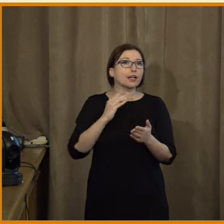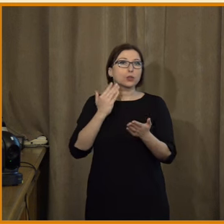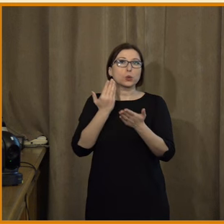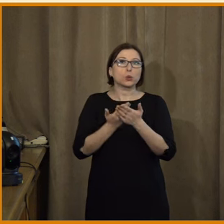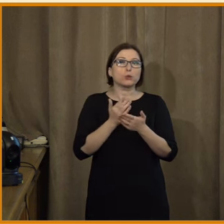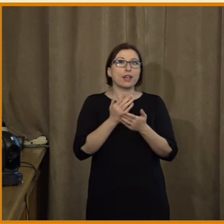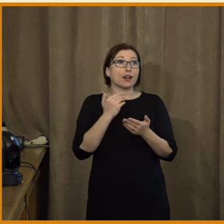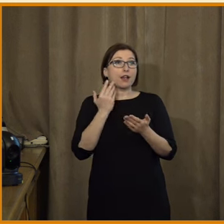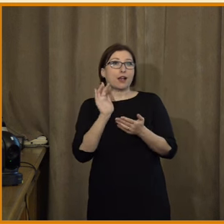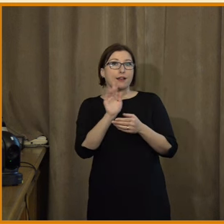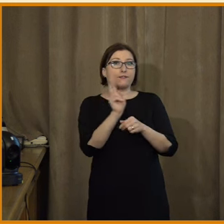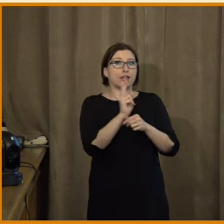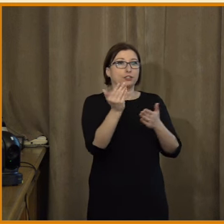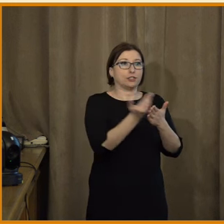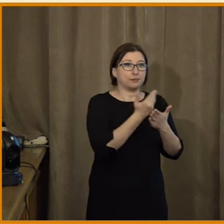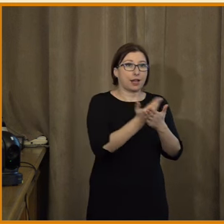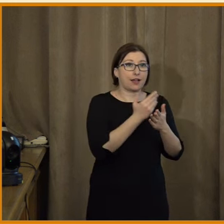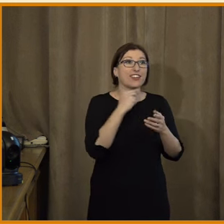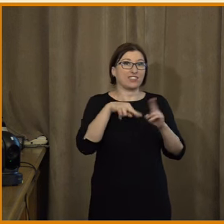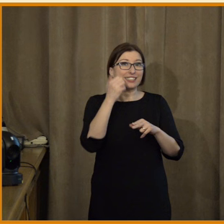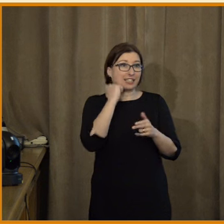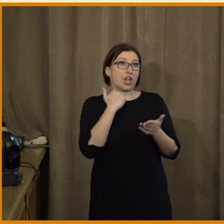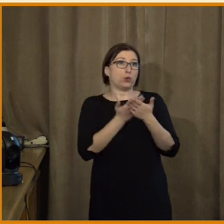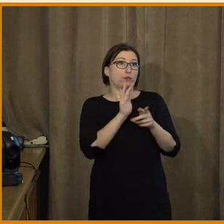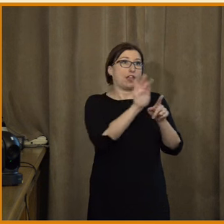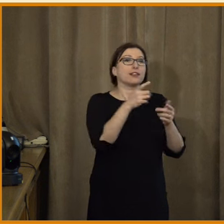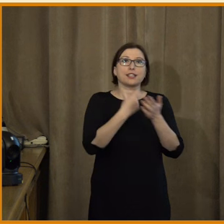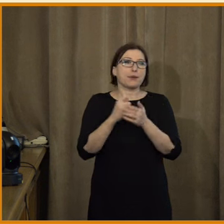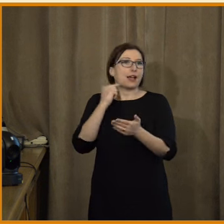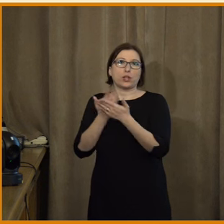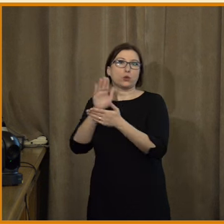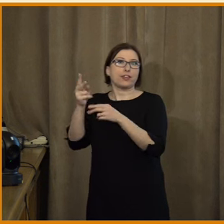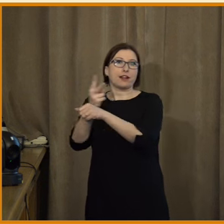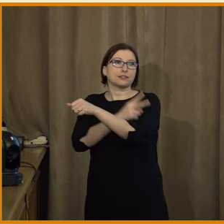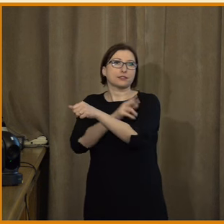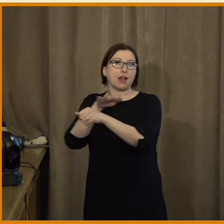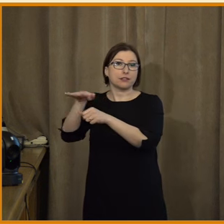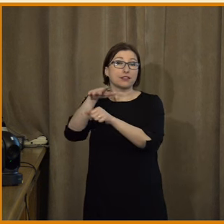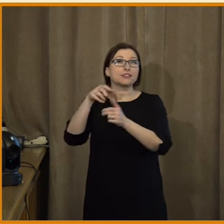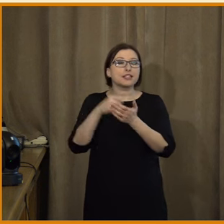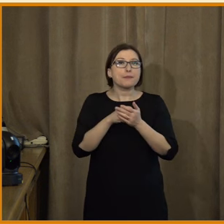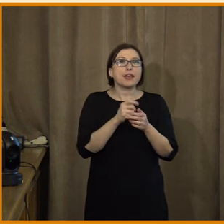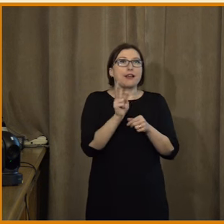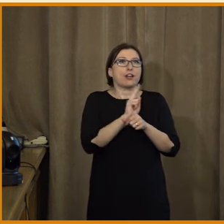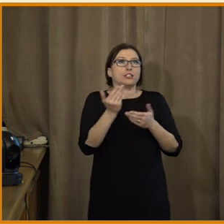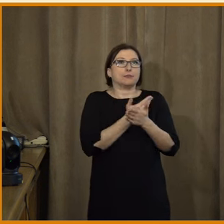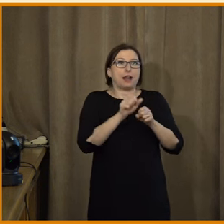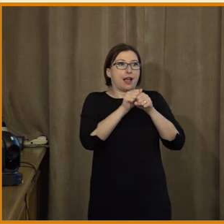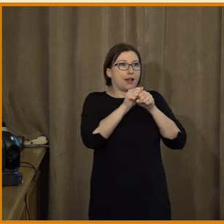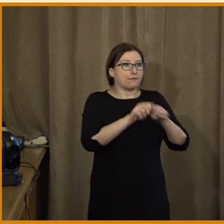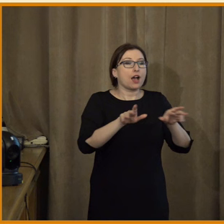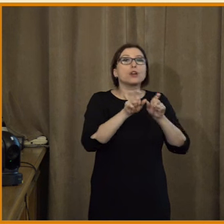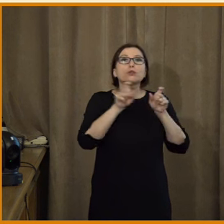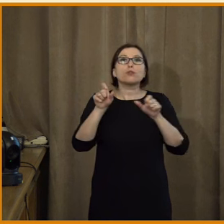dezinformace je nedůvěra ve stát. A teď je tady pro mě otázka, jestli teda se ty dezinformace šíří, protože nám